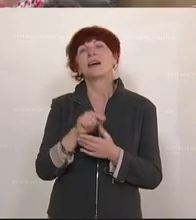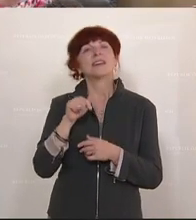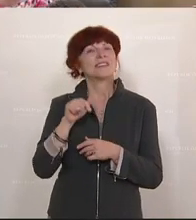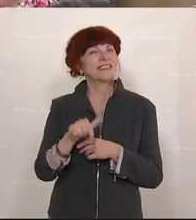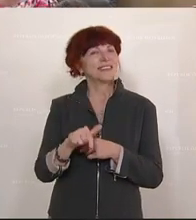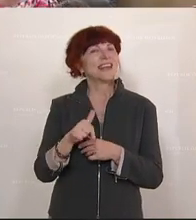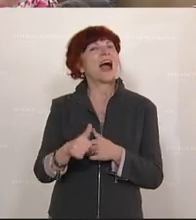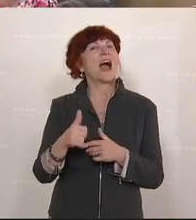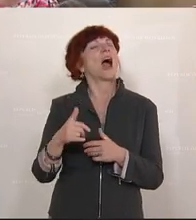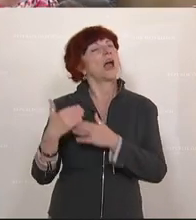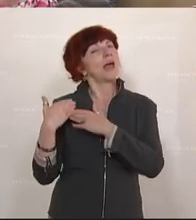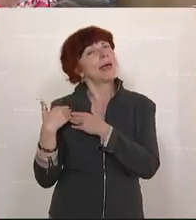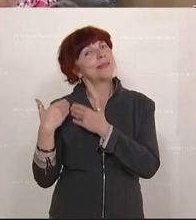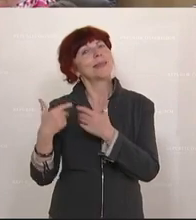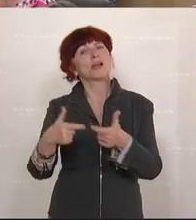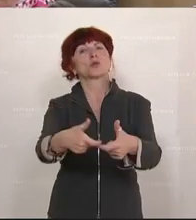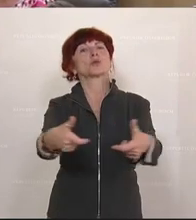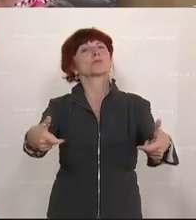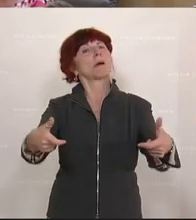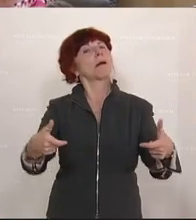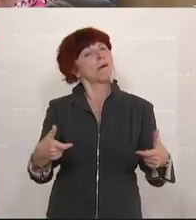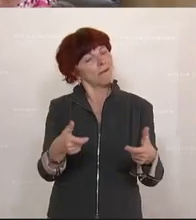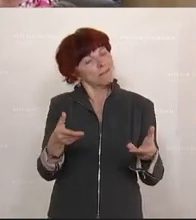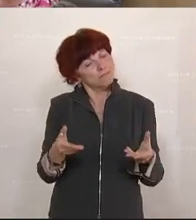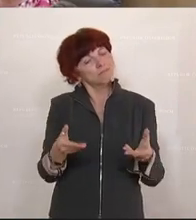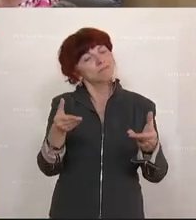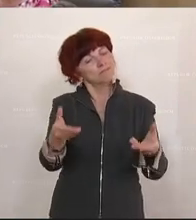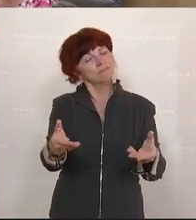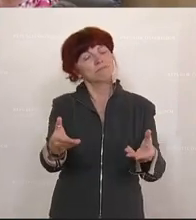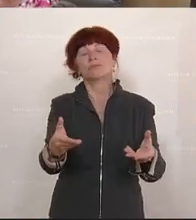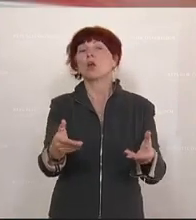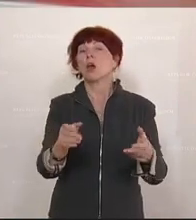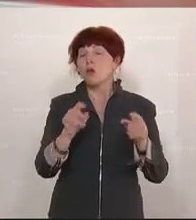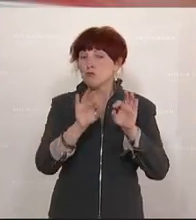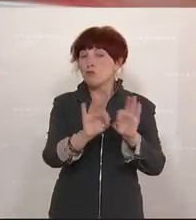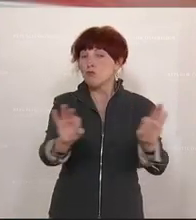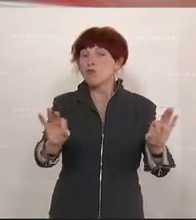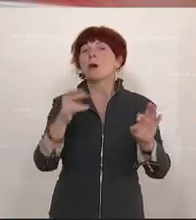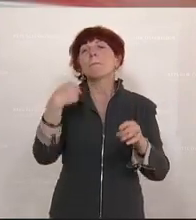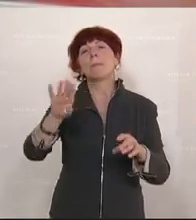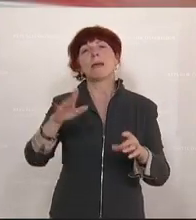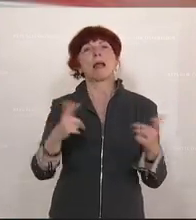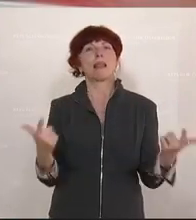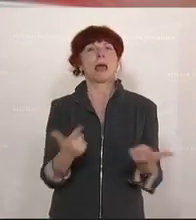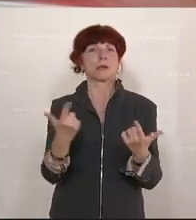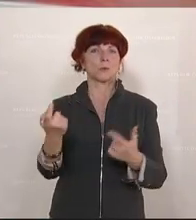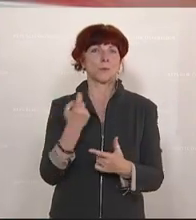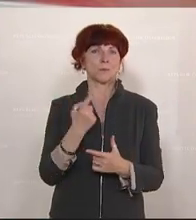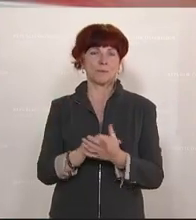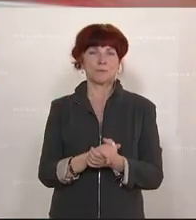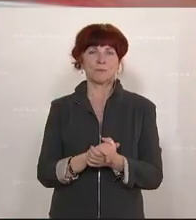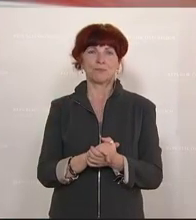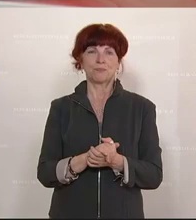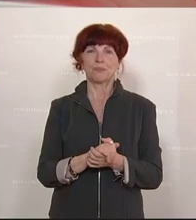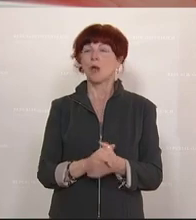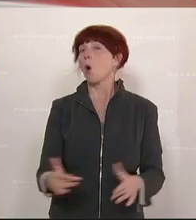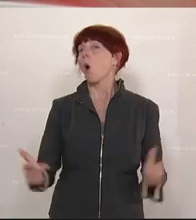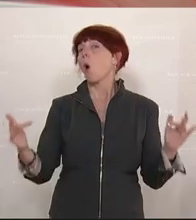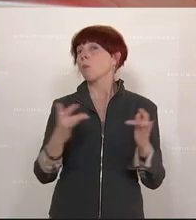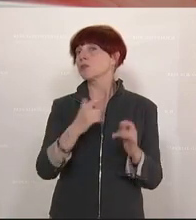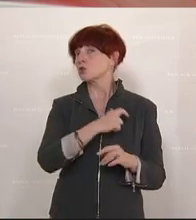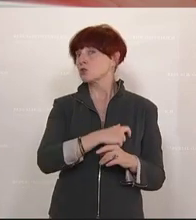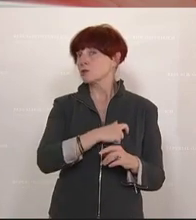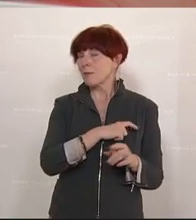diesem Entlastungspaket, da kommt etwas, das es auch euch leichter machen wird? Als Opposition hat man auch die